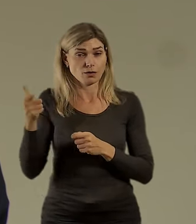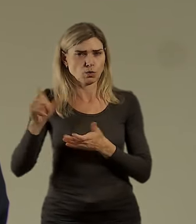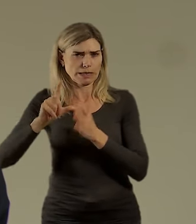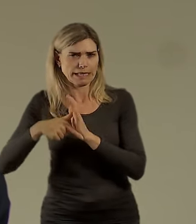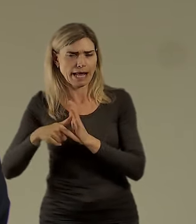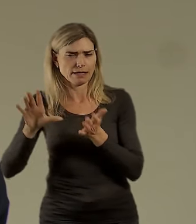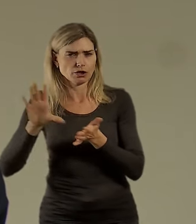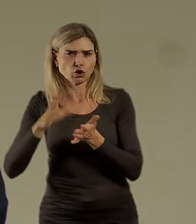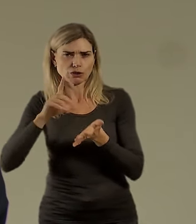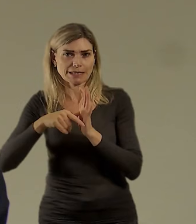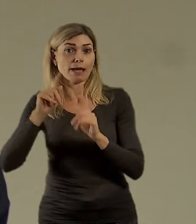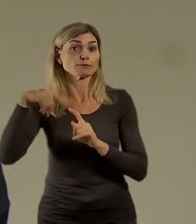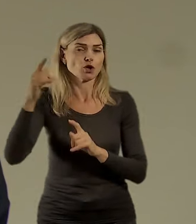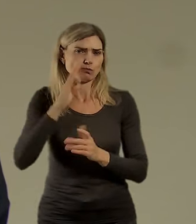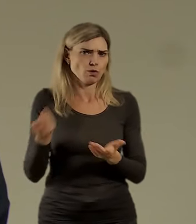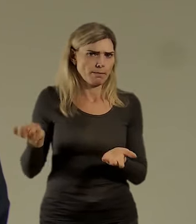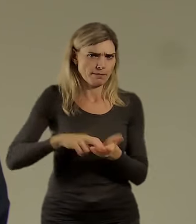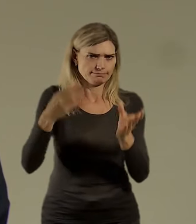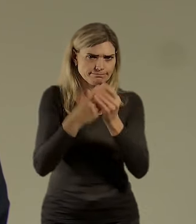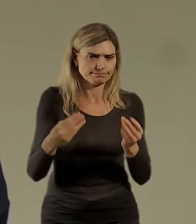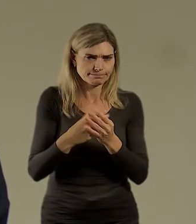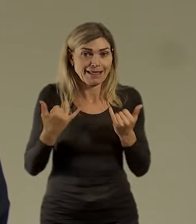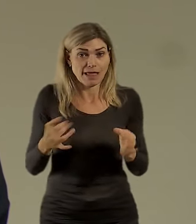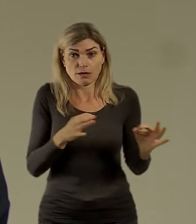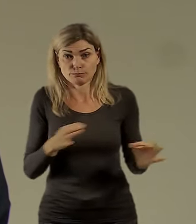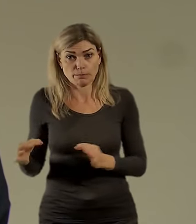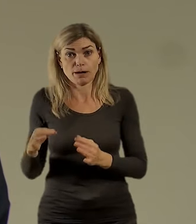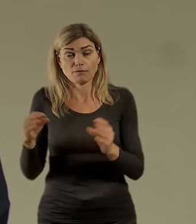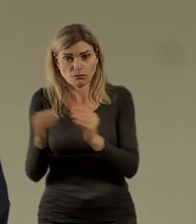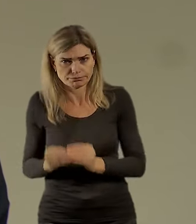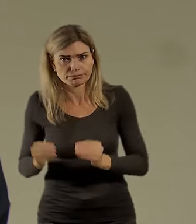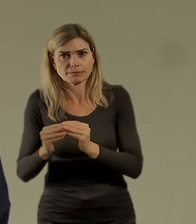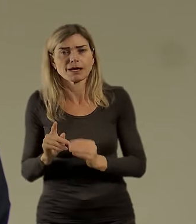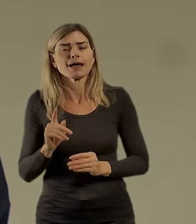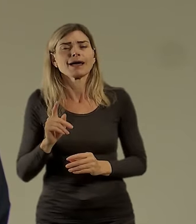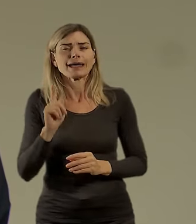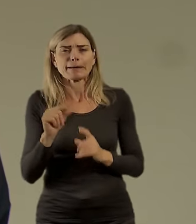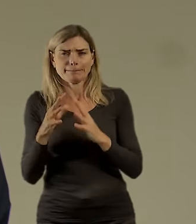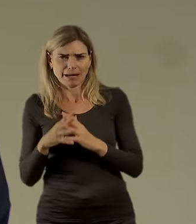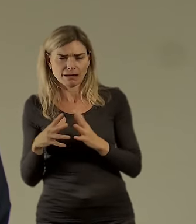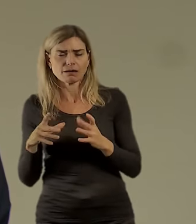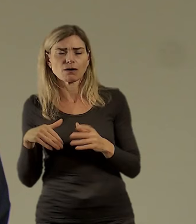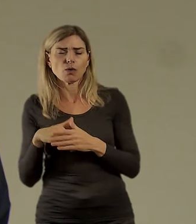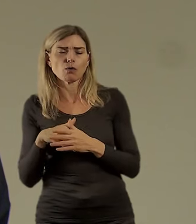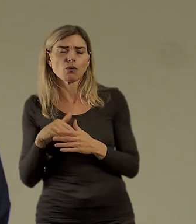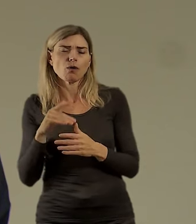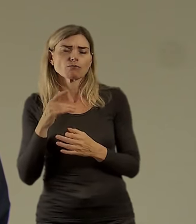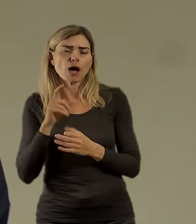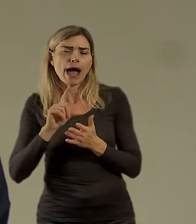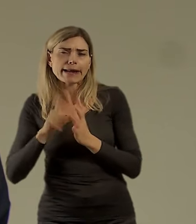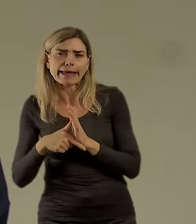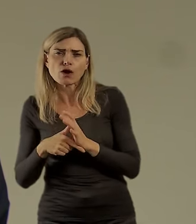kraje tady prezentovat ten materiál, který vzniká tady na IPRU, toho regionu, který ukazuje jako spoustu dát, jako